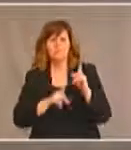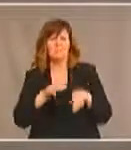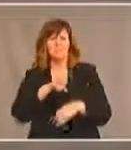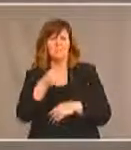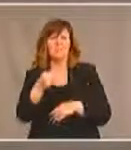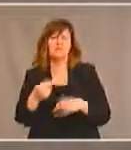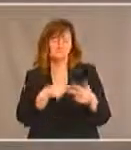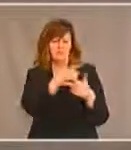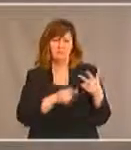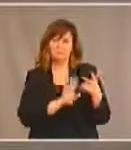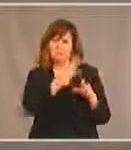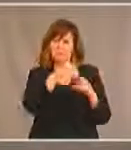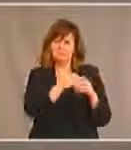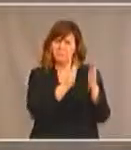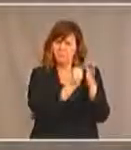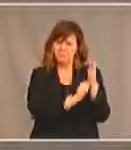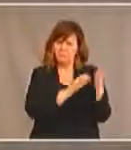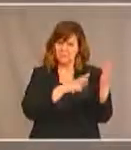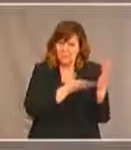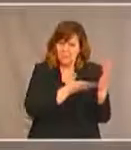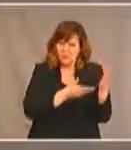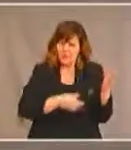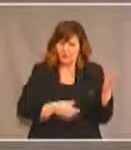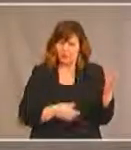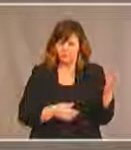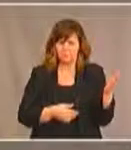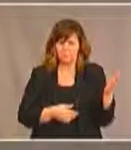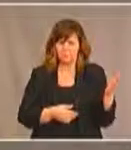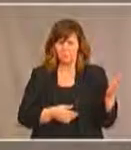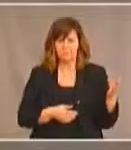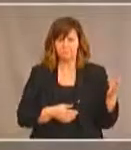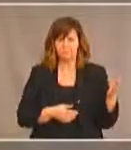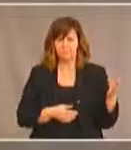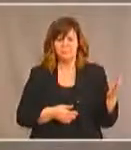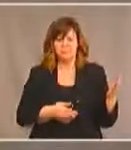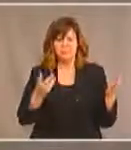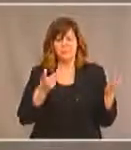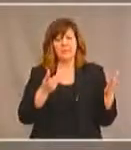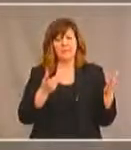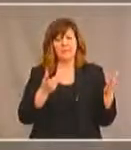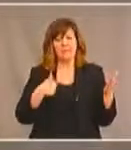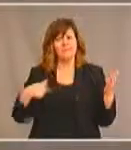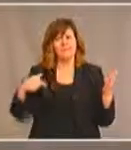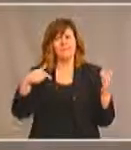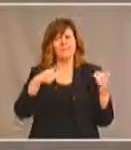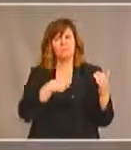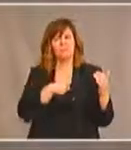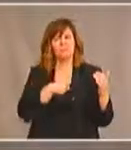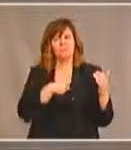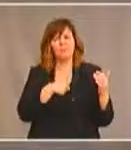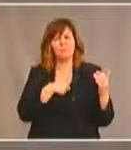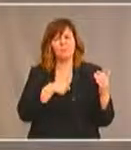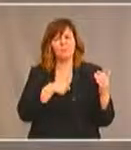handicaps et nous devons saisir toutes les occasions de